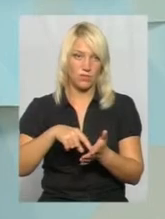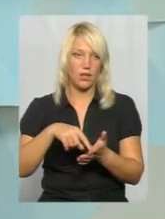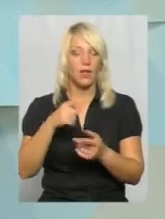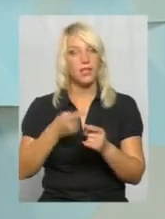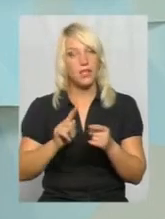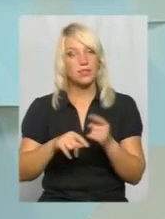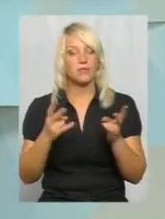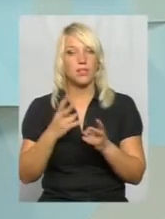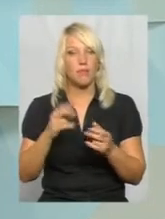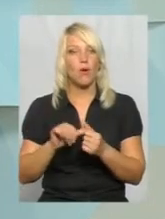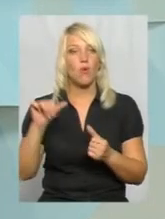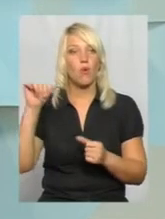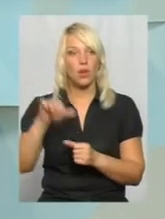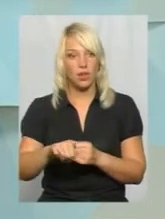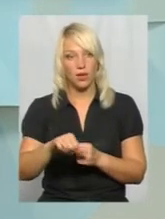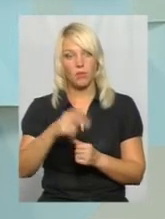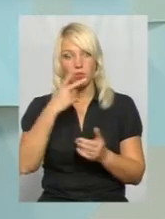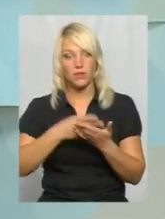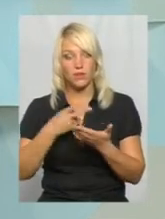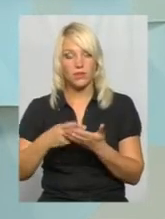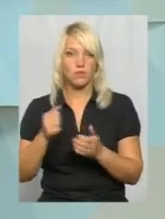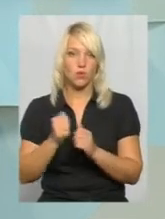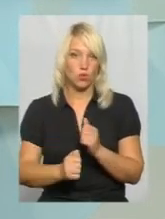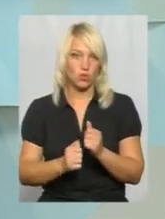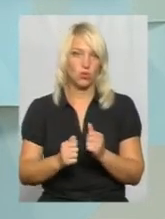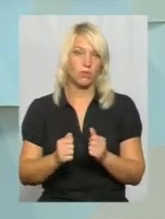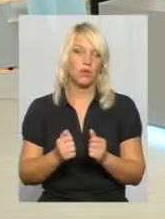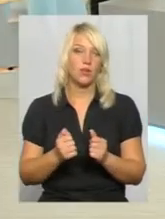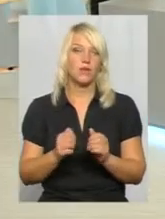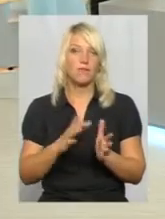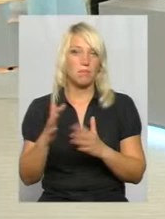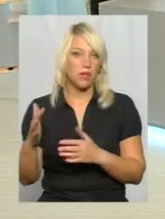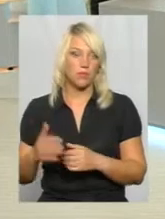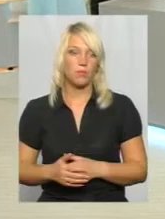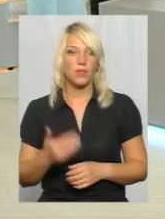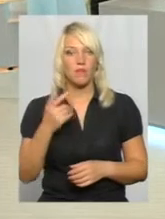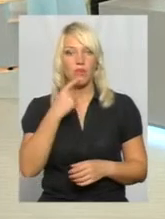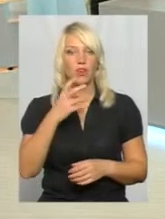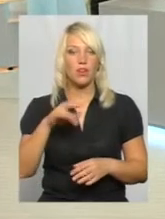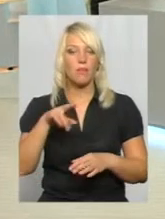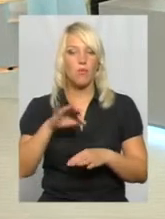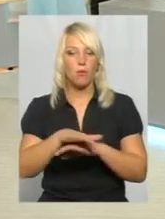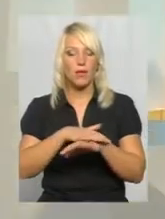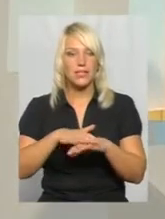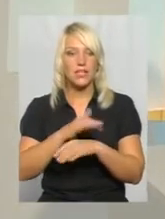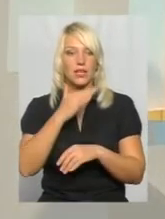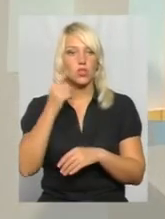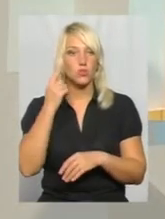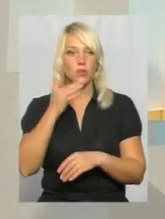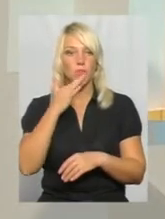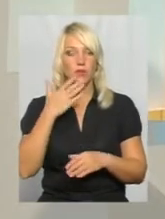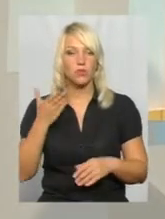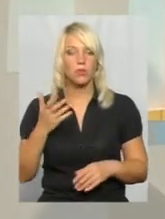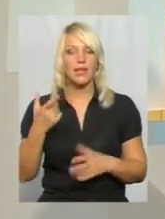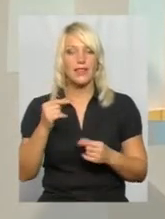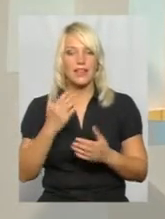цим треба окремо дивитись, там, в кожному окремому випадку. А от ви говорили про базари, і ми вже чули в коментарях дуже багато, що там, де є